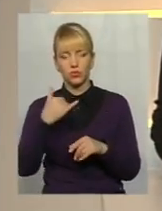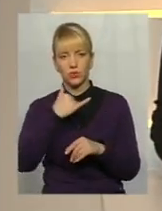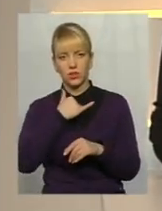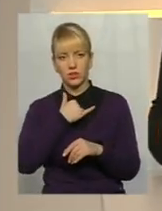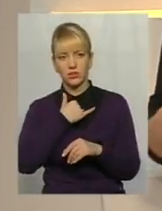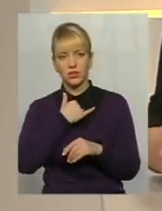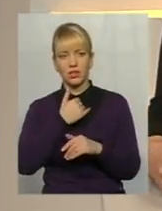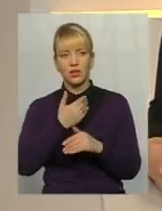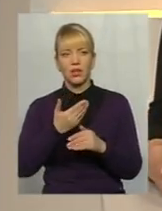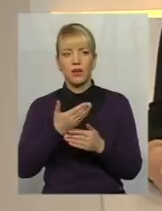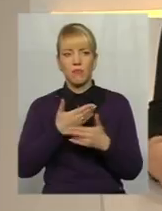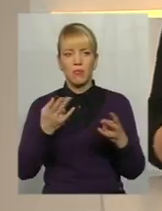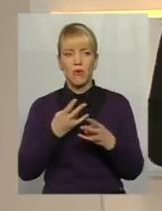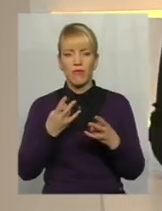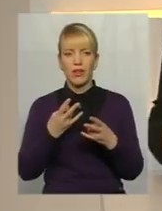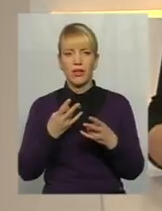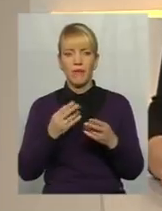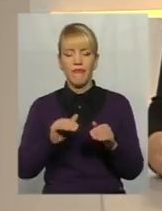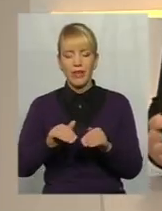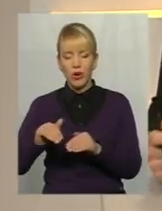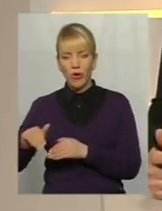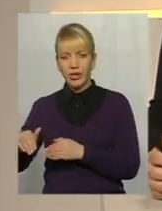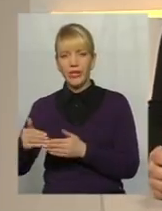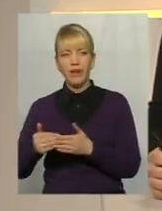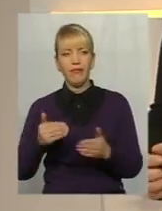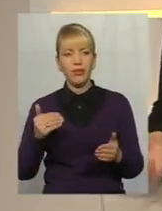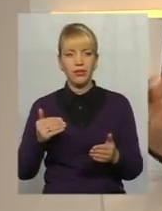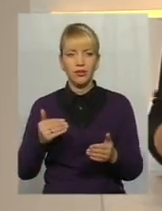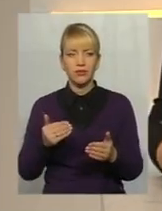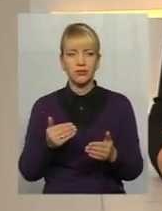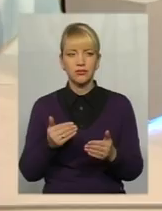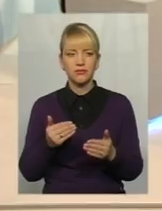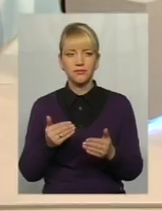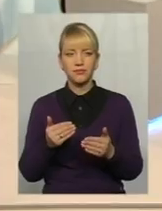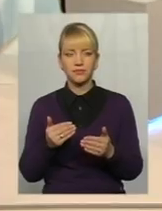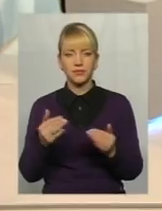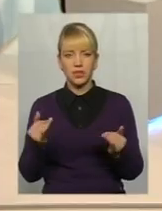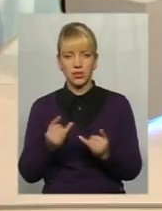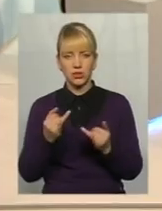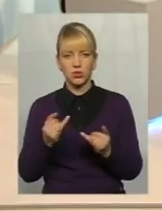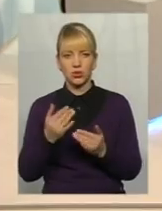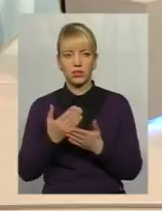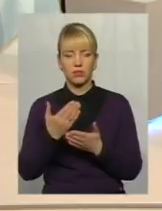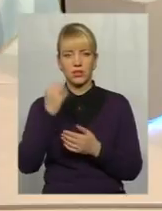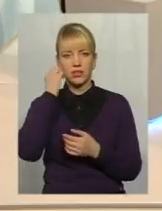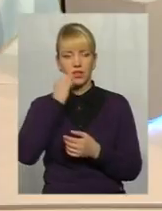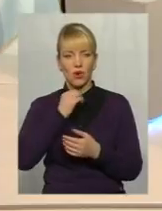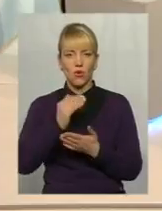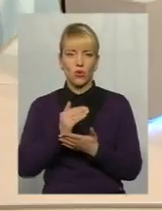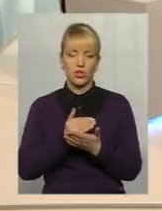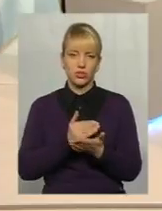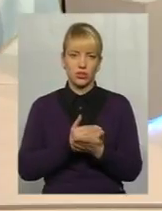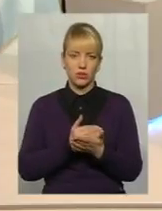маємо відходити від історії старого режиму, від